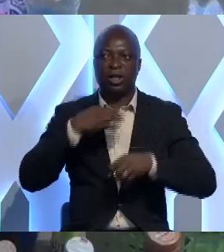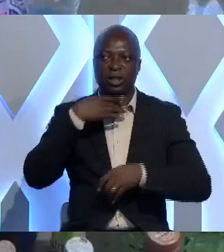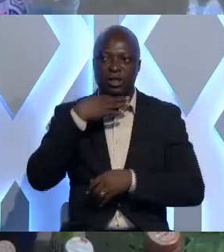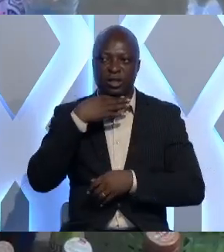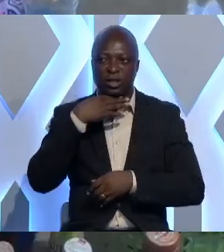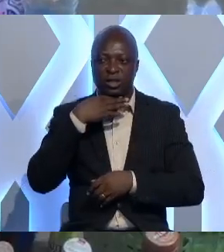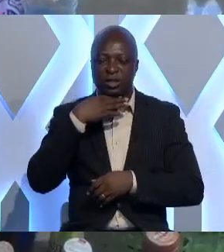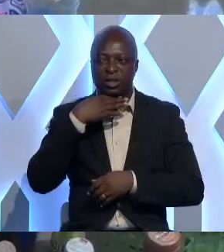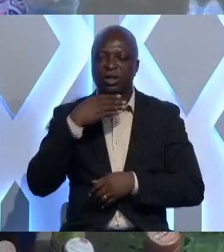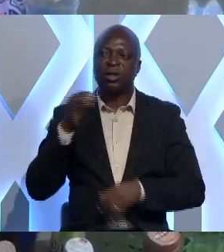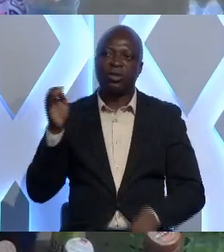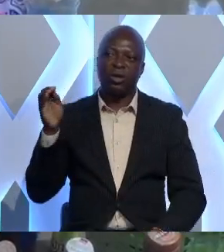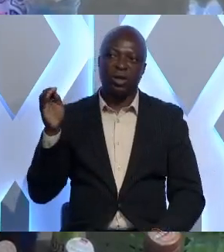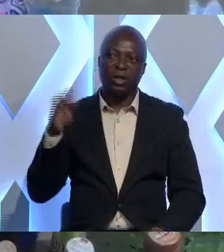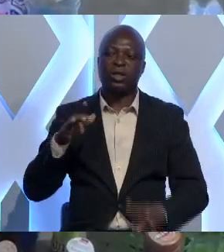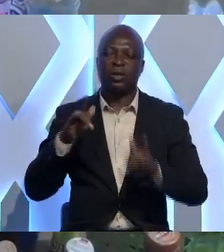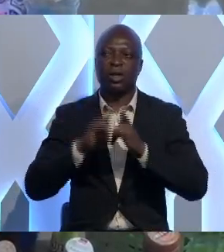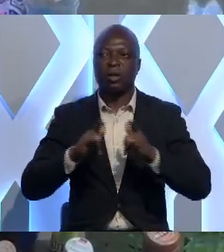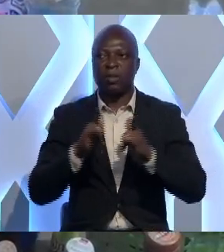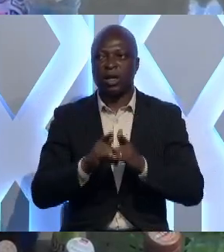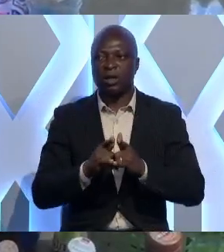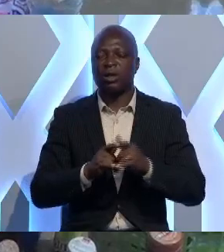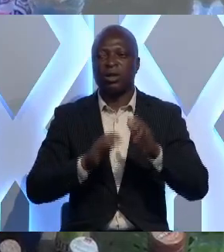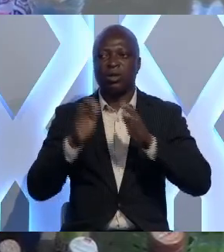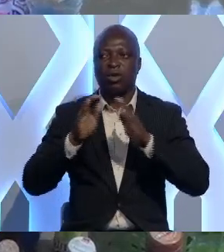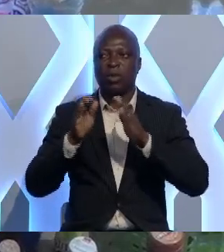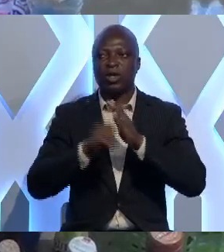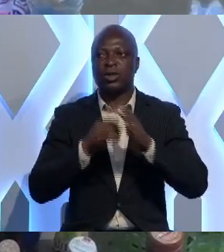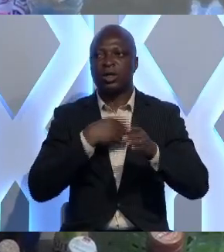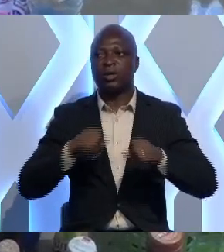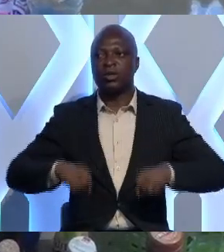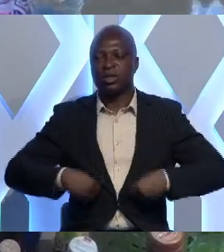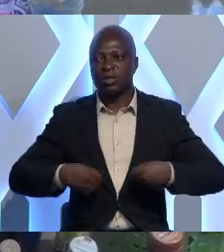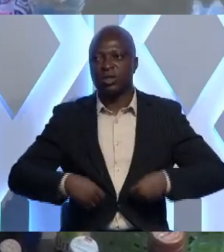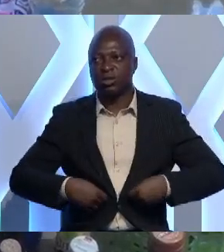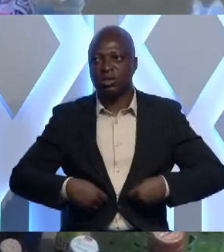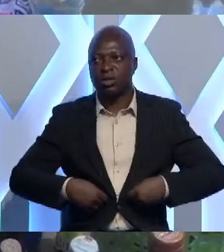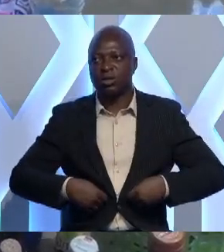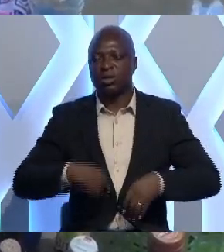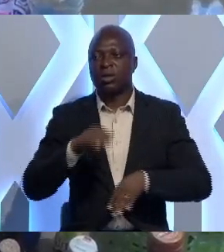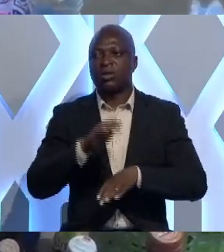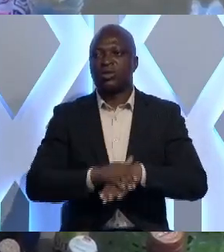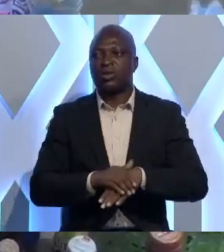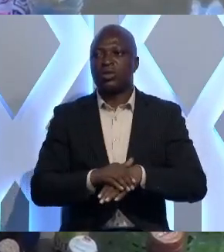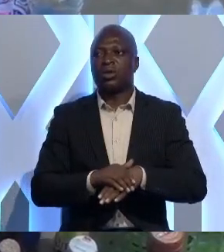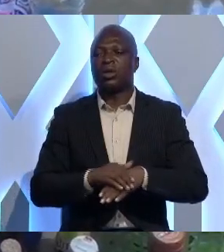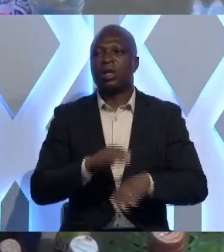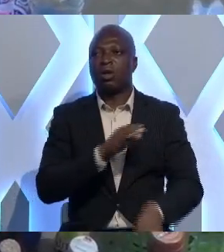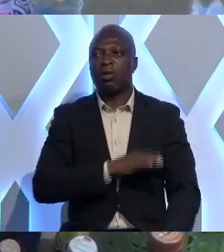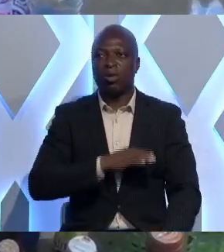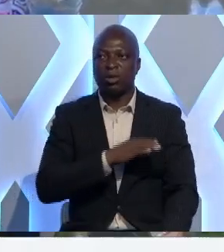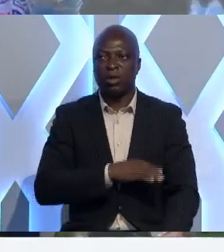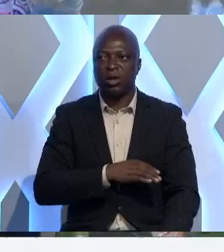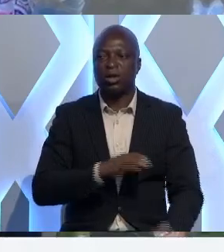C'est de lancer une campagne de communication et de sensibilisation sur les comportements